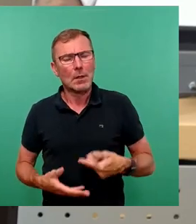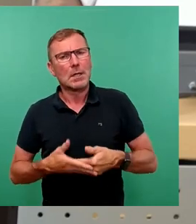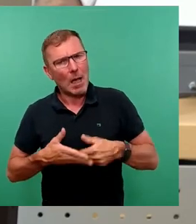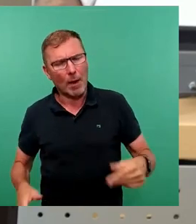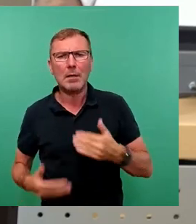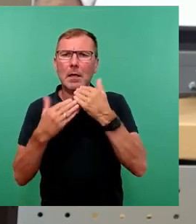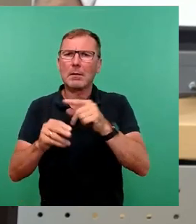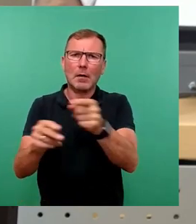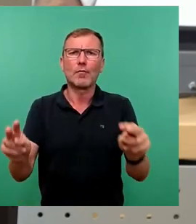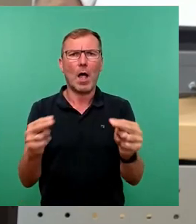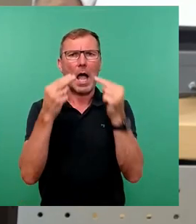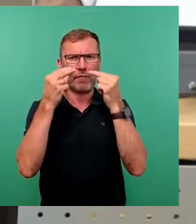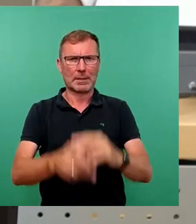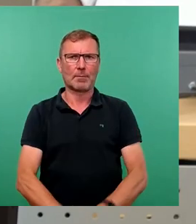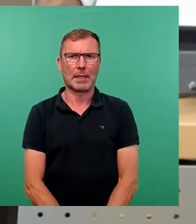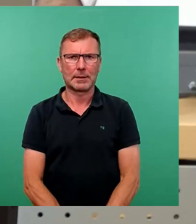Aufmerksamkeit.